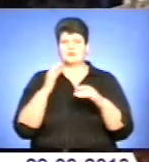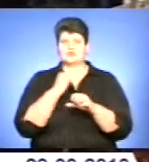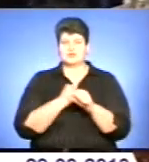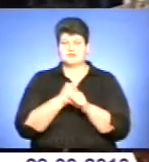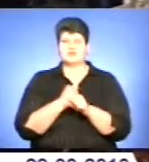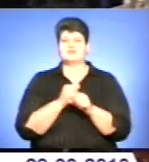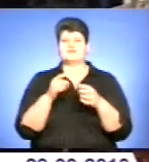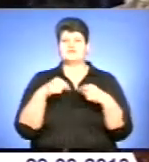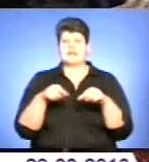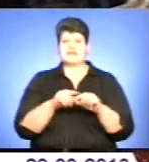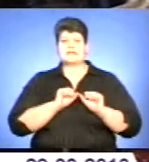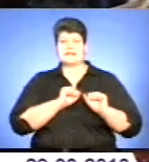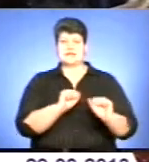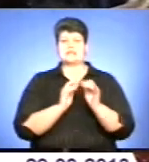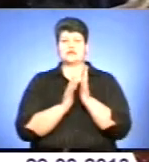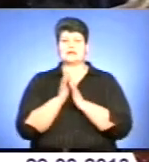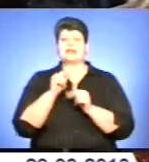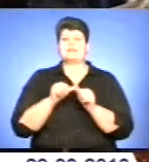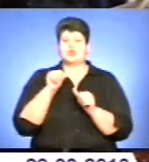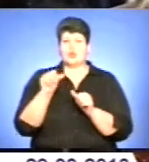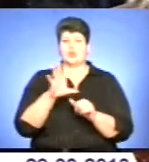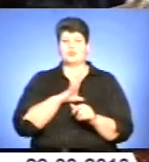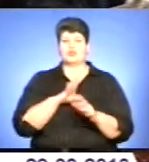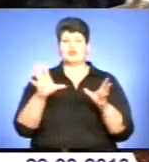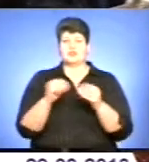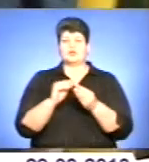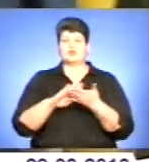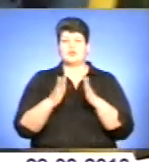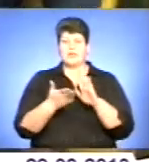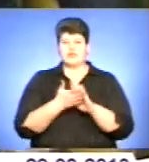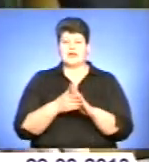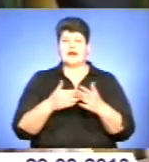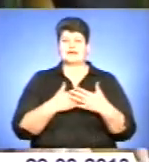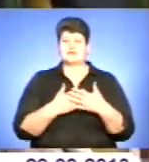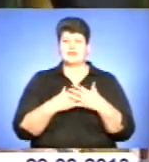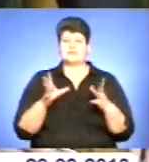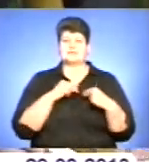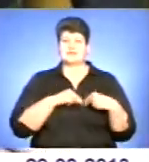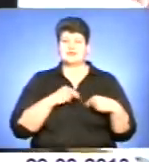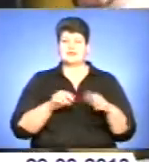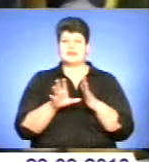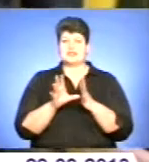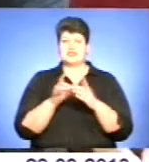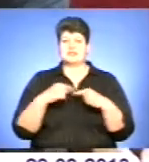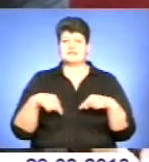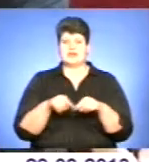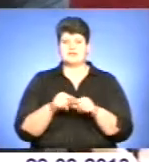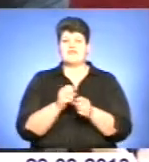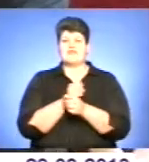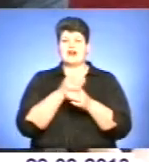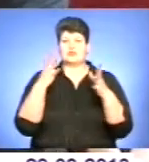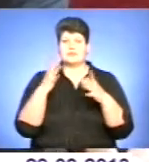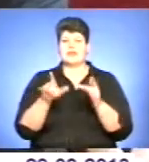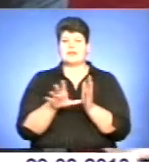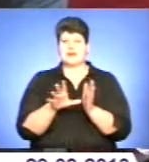захисту рослин. Крім того, було досягнуто домовленості активізувати співпрацю в енергетичній сфері, зокрема у галузі атомної енергетики.